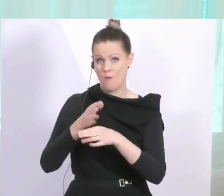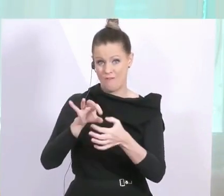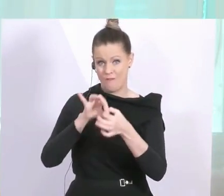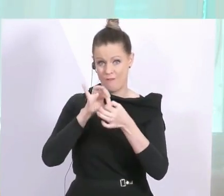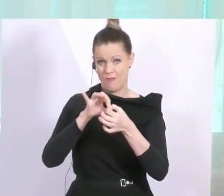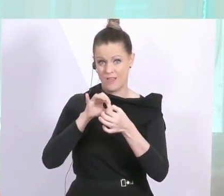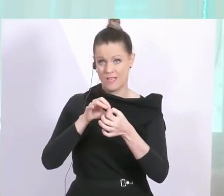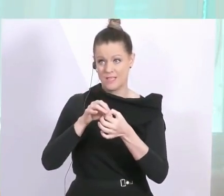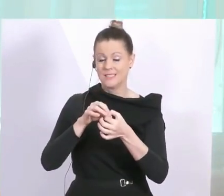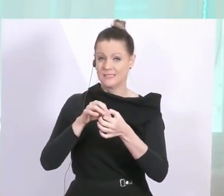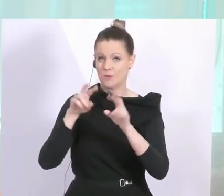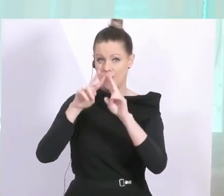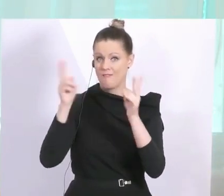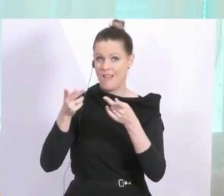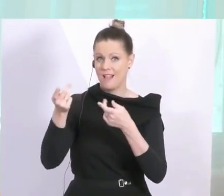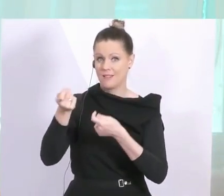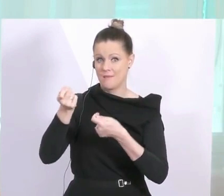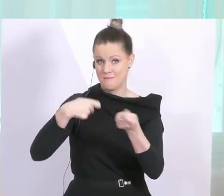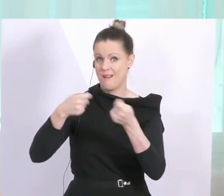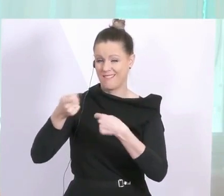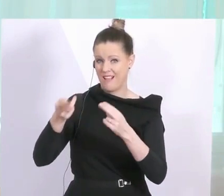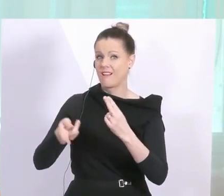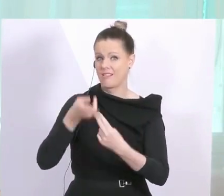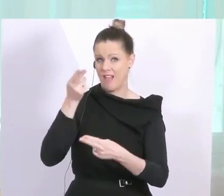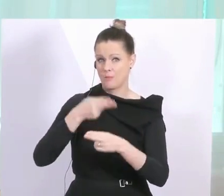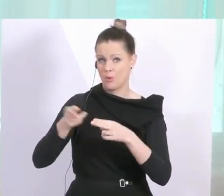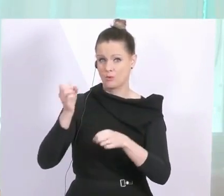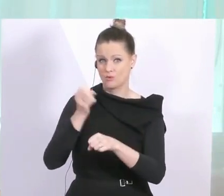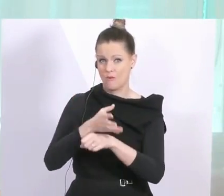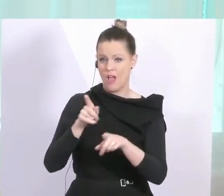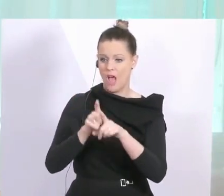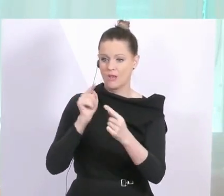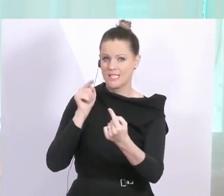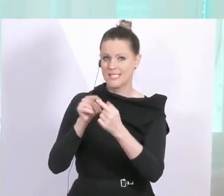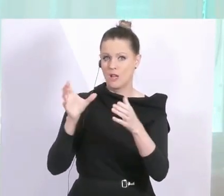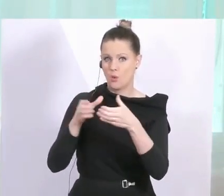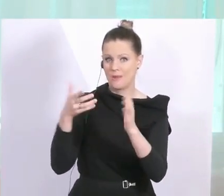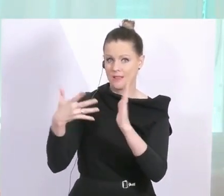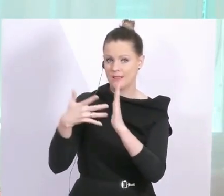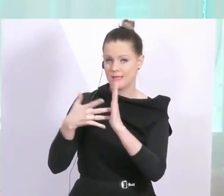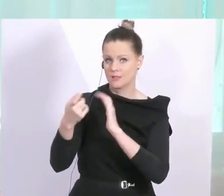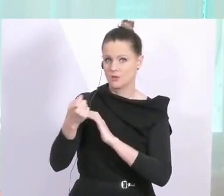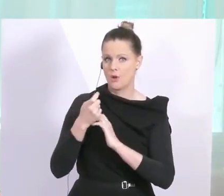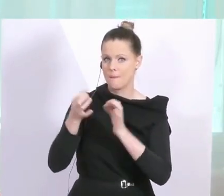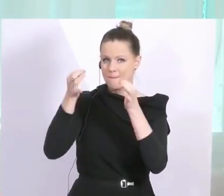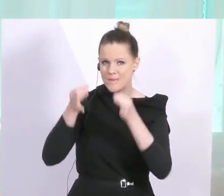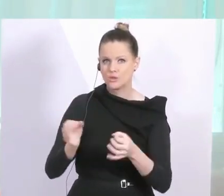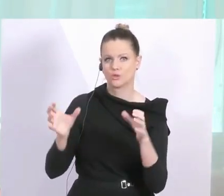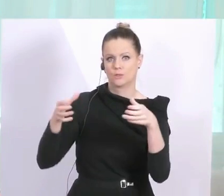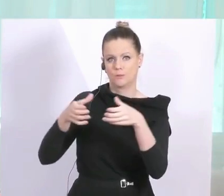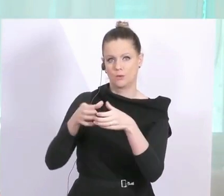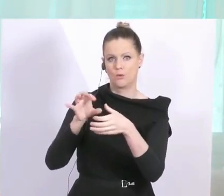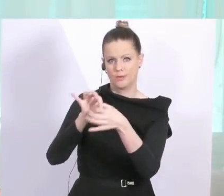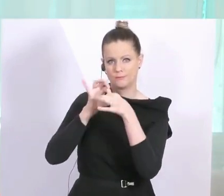Bereich gibt am Weltmarkt. Wir machen zusätzlich Zielgruppentests bei ganz bestimmten Gruppen, wo wir uns ein Bild